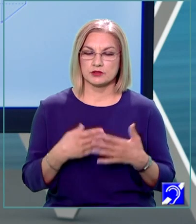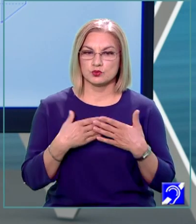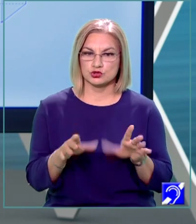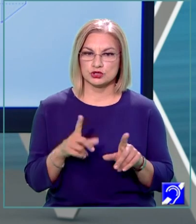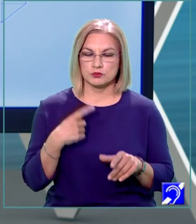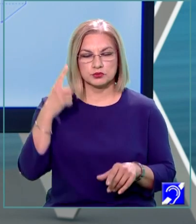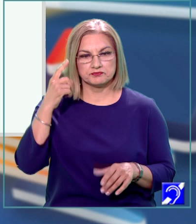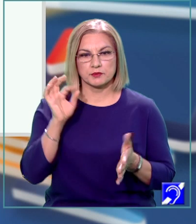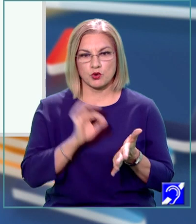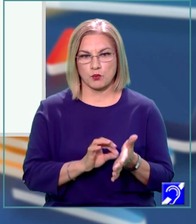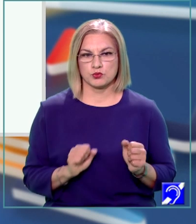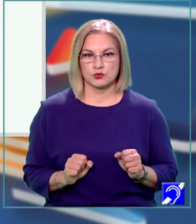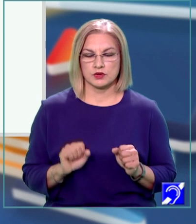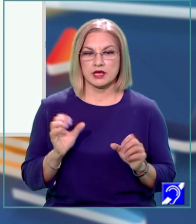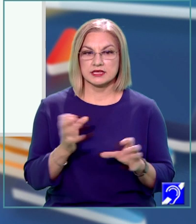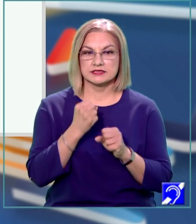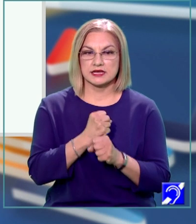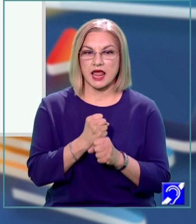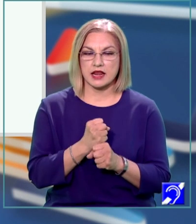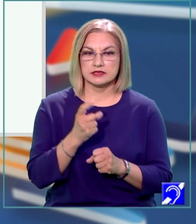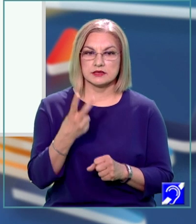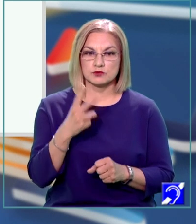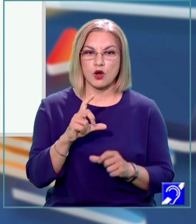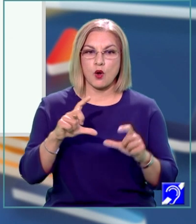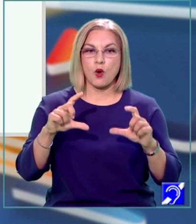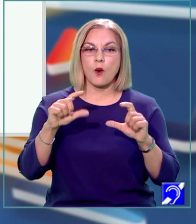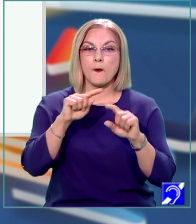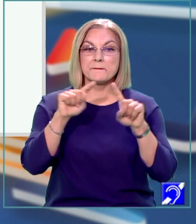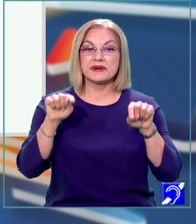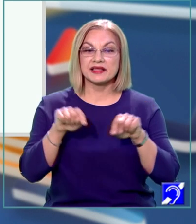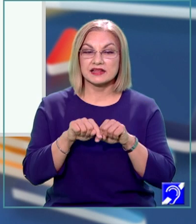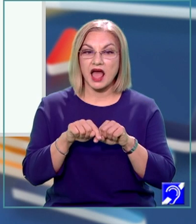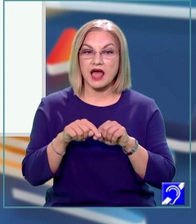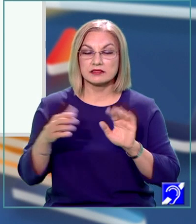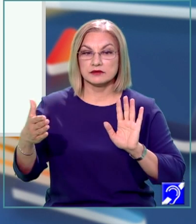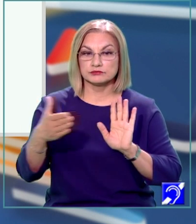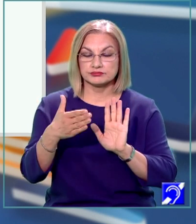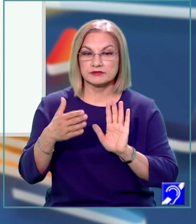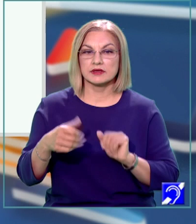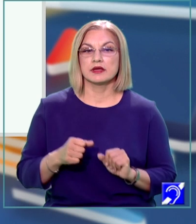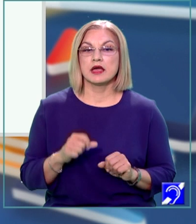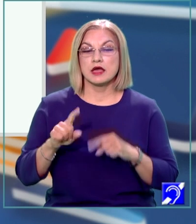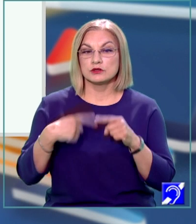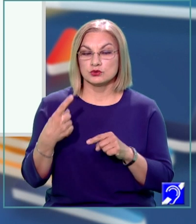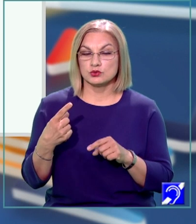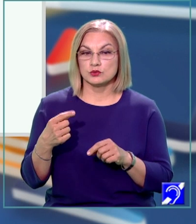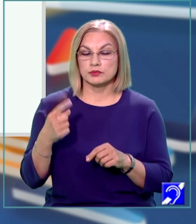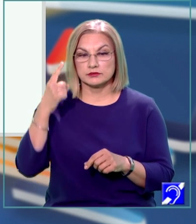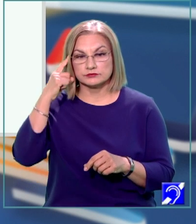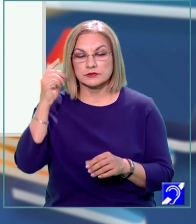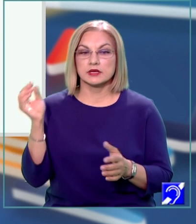propunem să realizăm două pătrate congruente situate în plane verticale. Ulterior ne propunem să